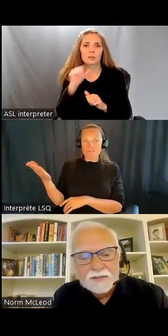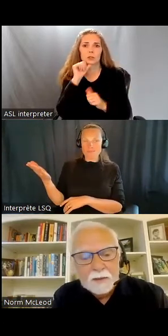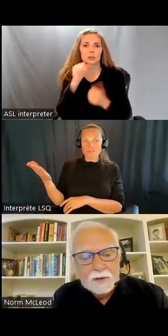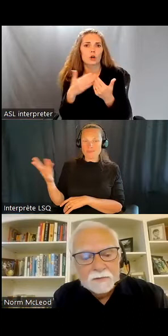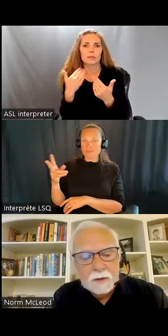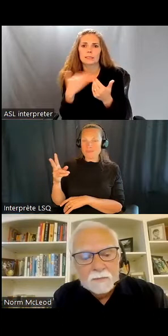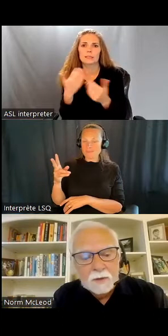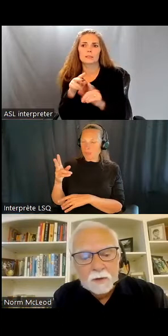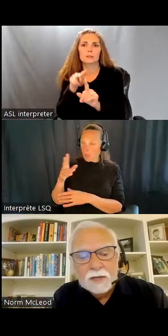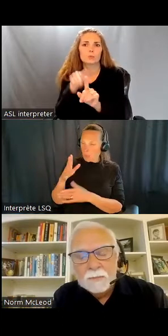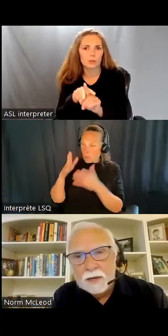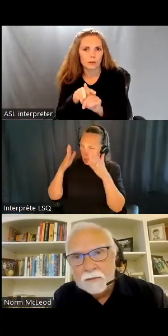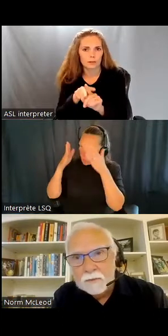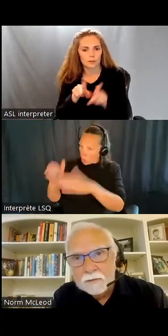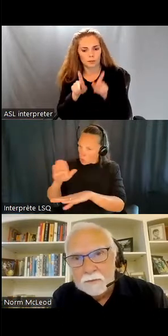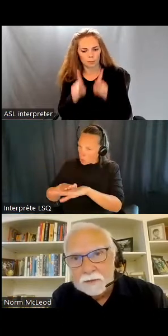sur la personne